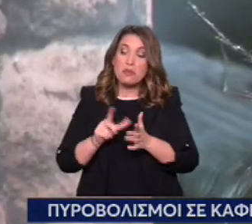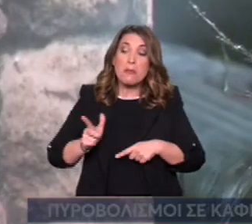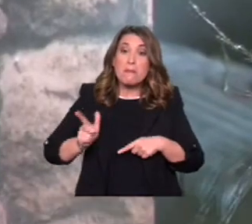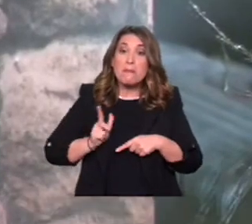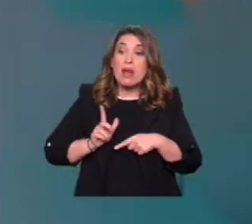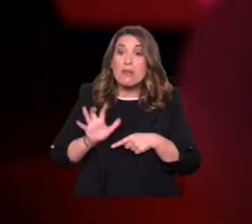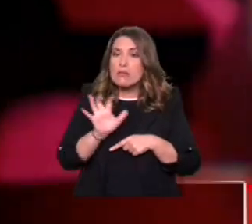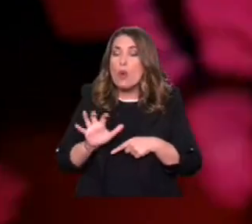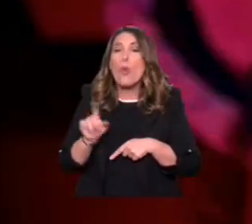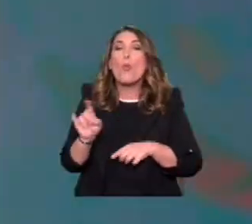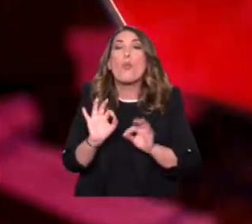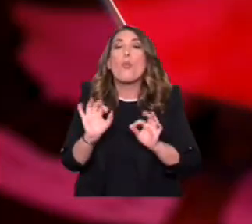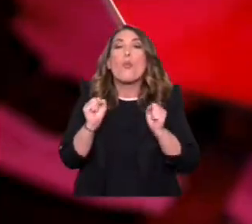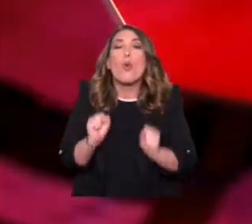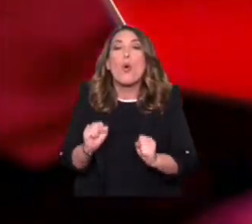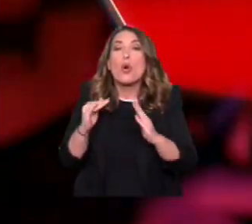κρυσφύγετα τους.